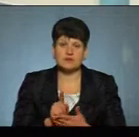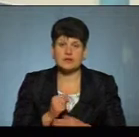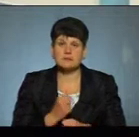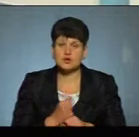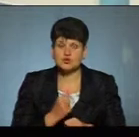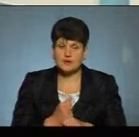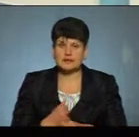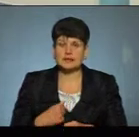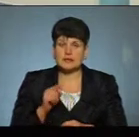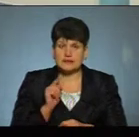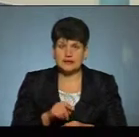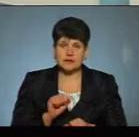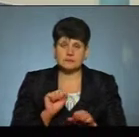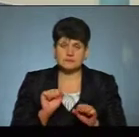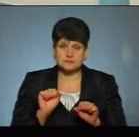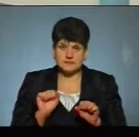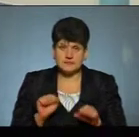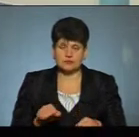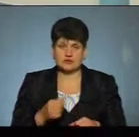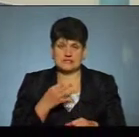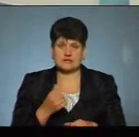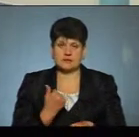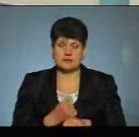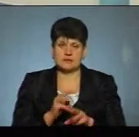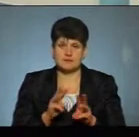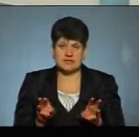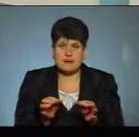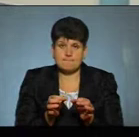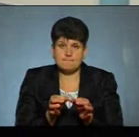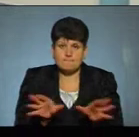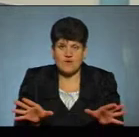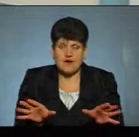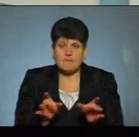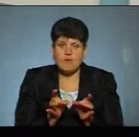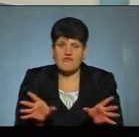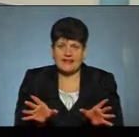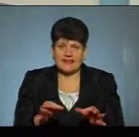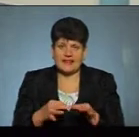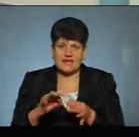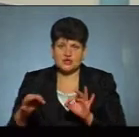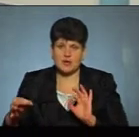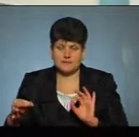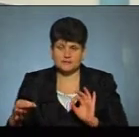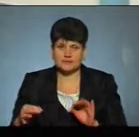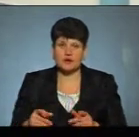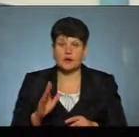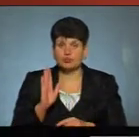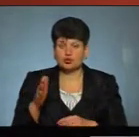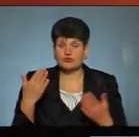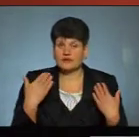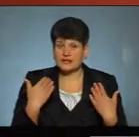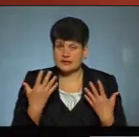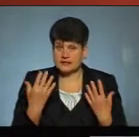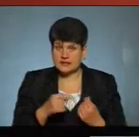Таким чином ми зможемо, казав прем'єр-міністр, поробати ланцюги. Це єдиний шанс. Ідуть вихідні. Чи відстежуватиме